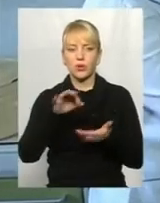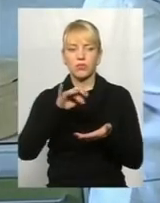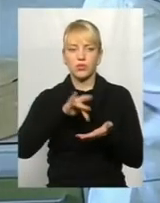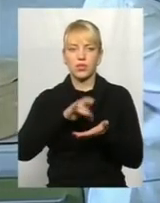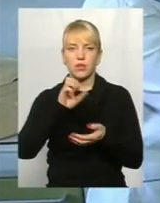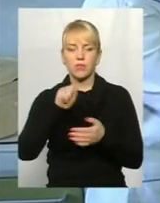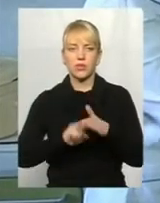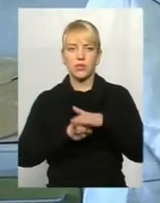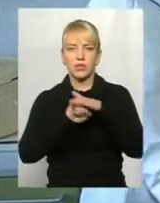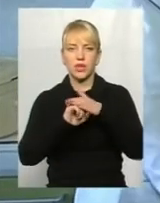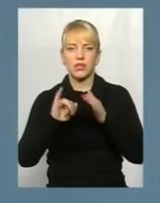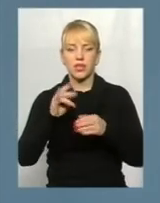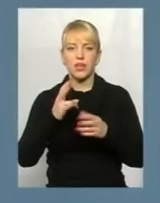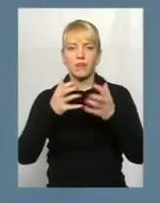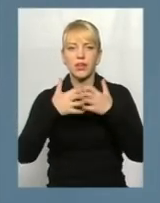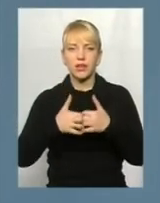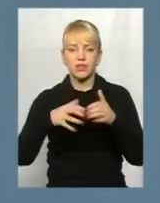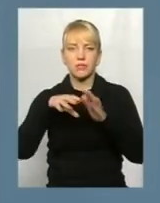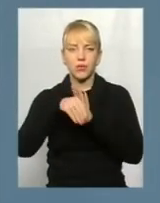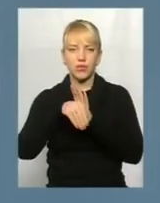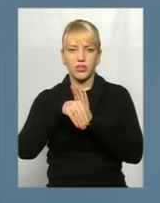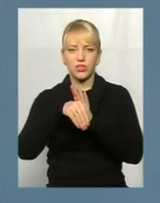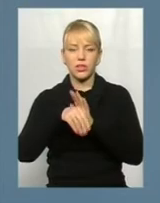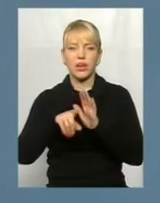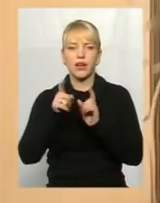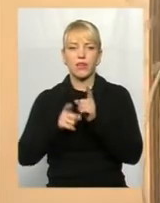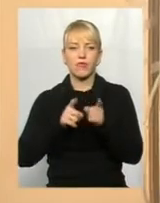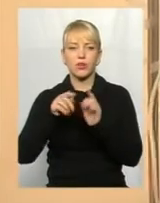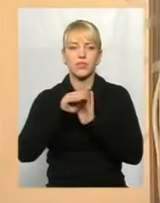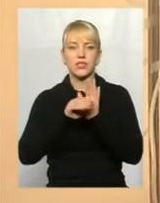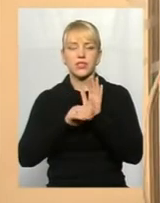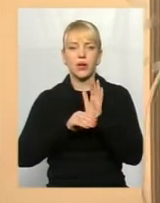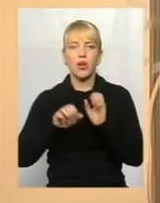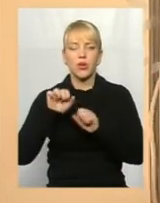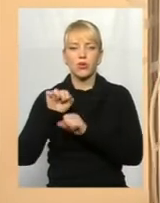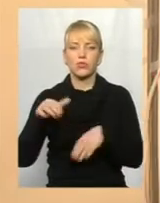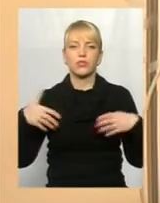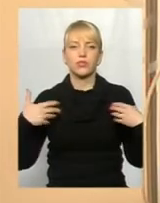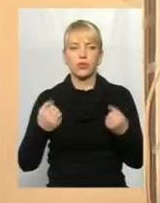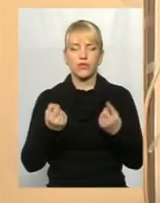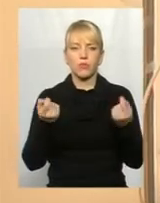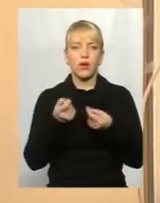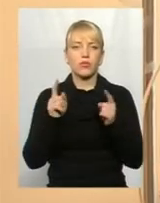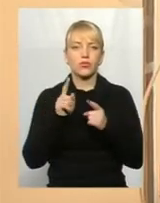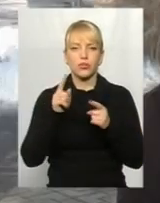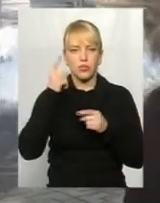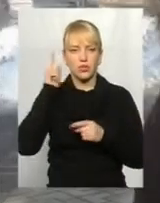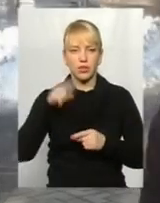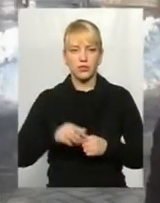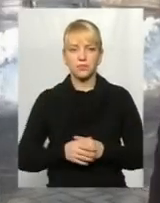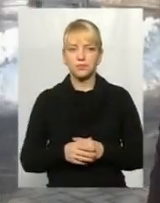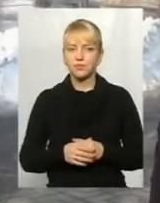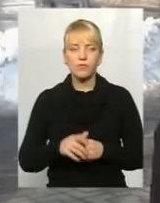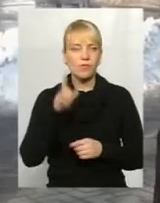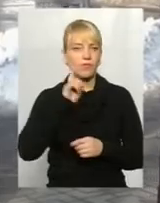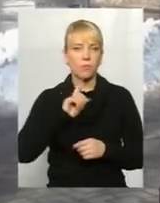засади та механізм впровадження реформи системи охорони здоров'я мало що знають. Ну, поки